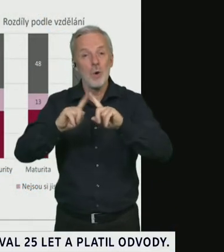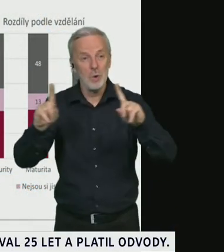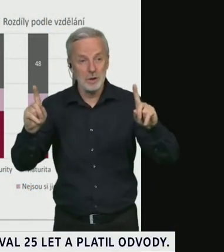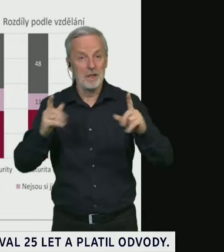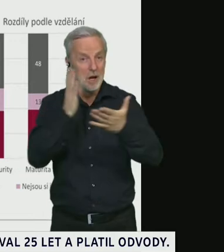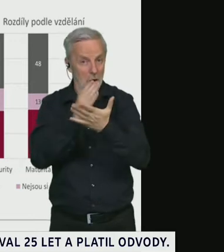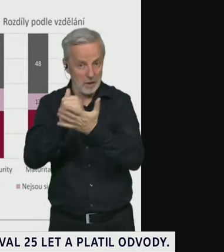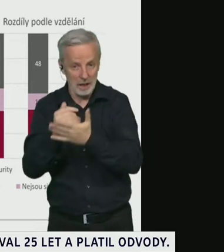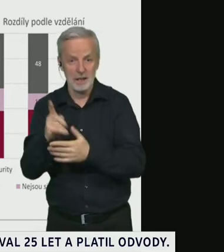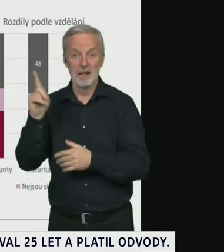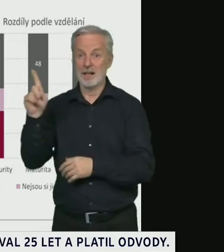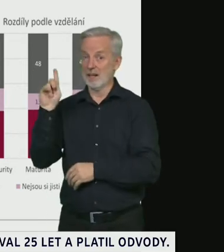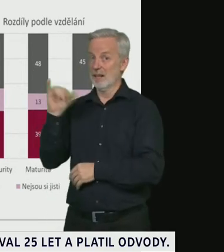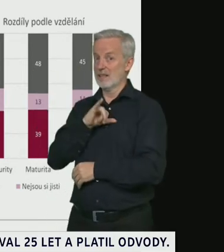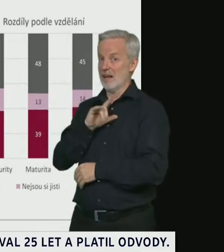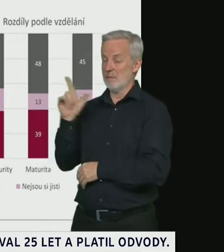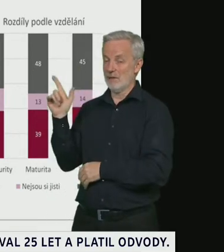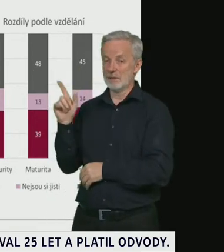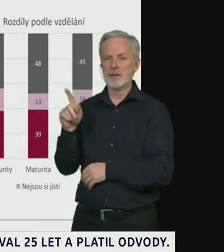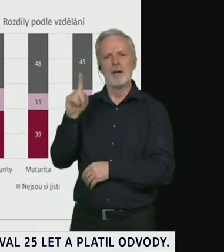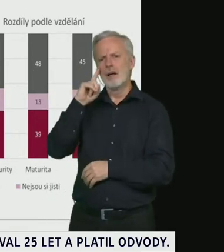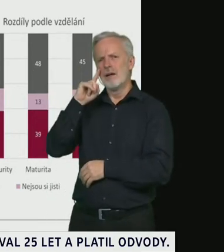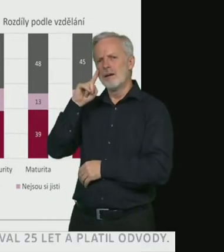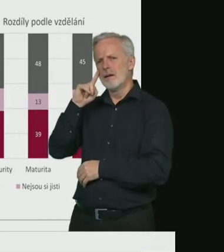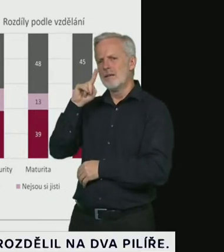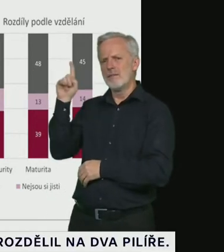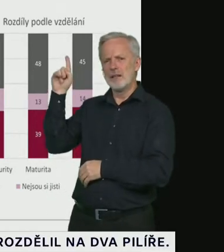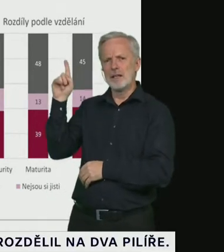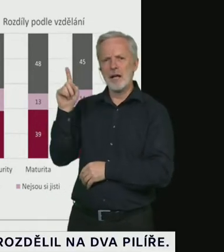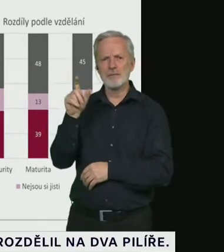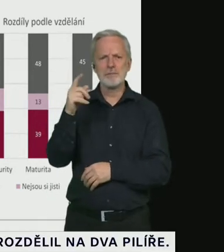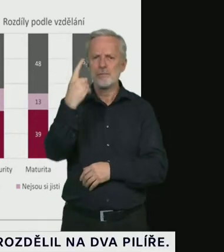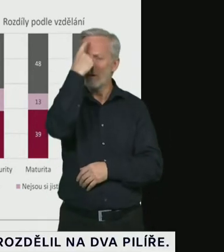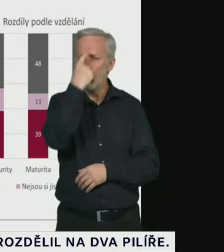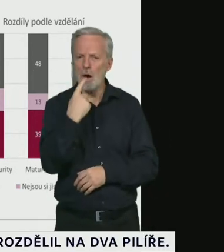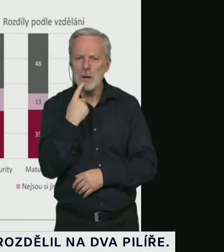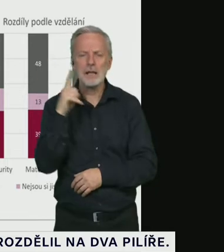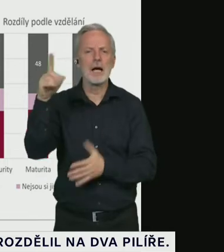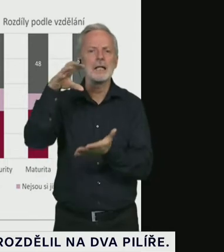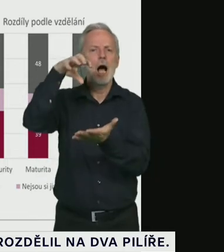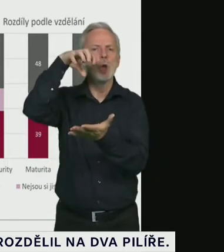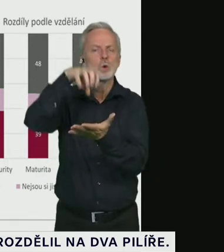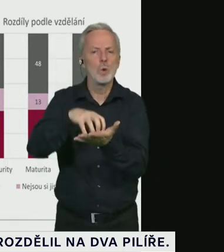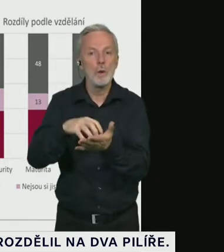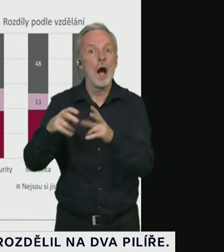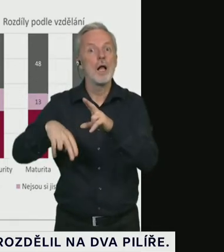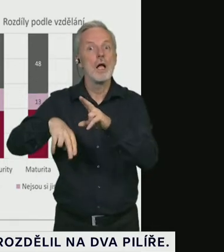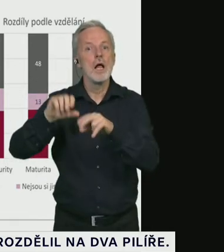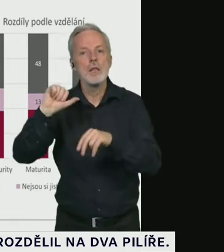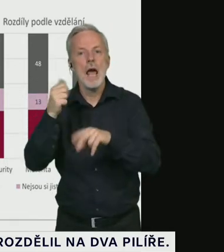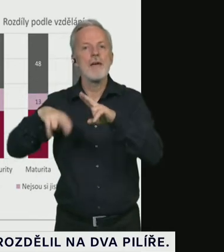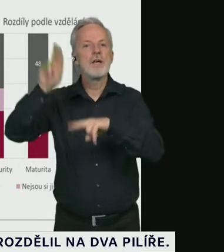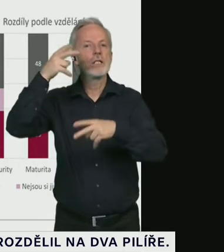je povzbuzující, protože toto je právě ta skupina, která je nejvíce ohrožena a v ní vidíte, že už teď